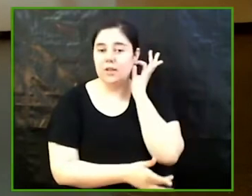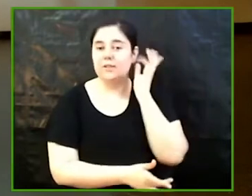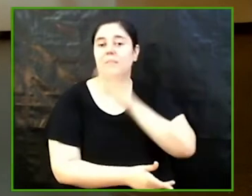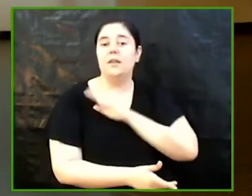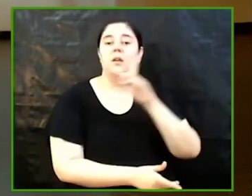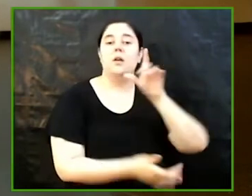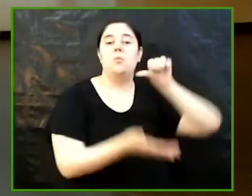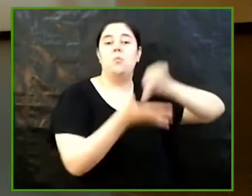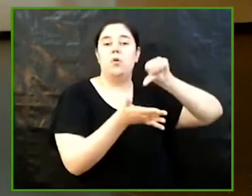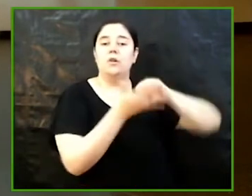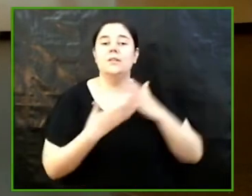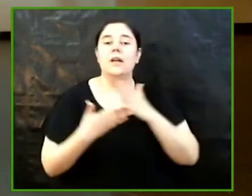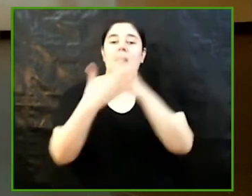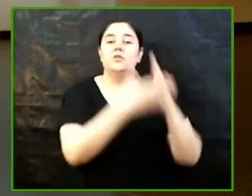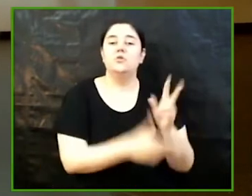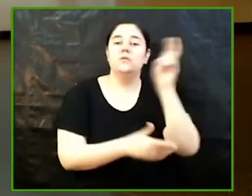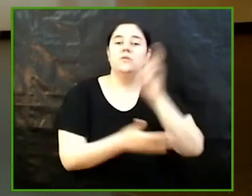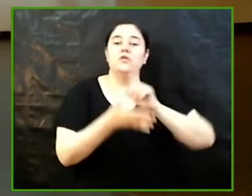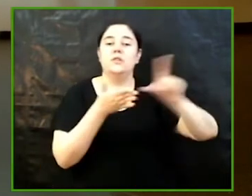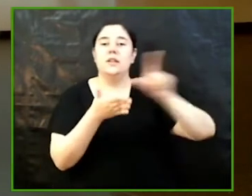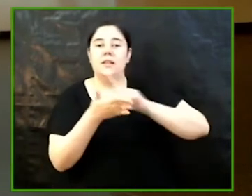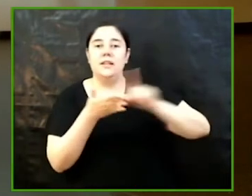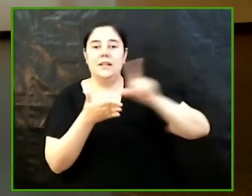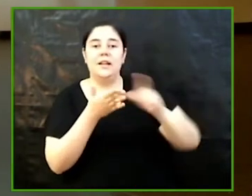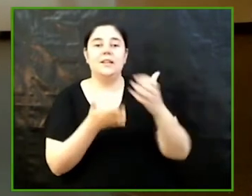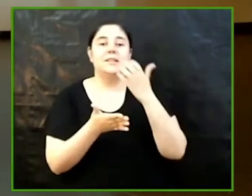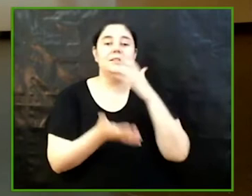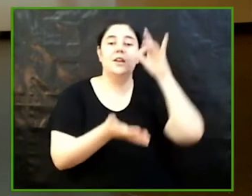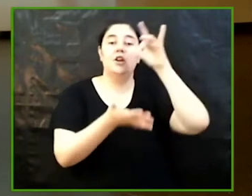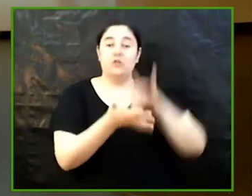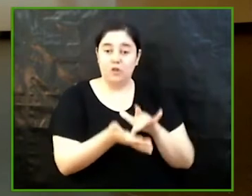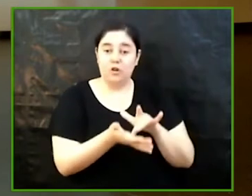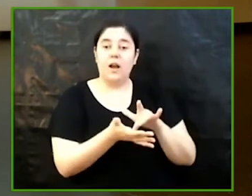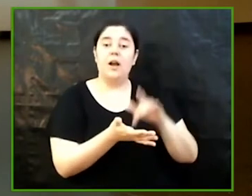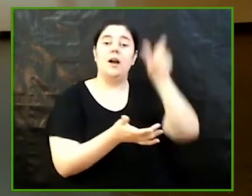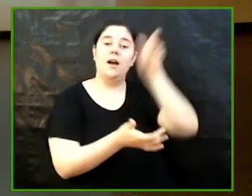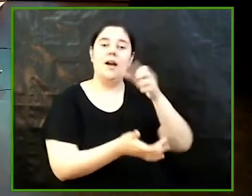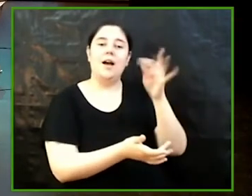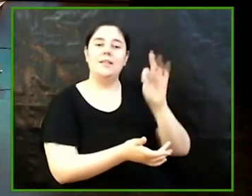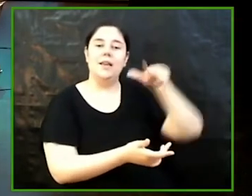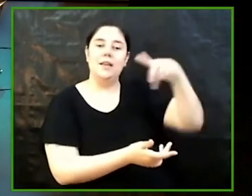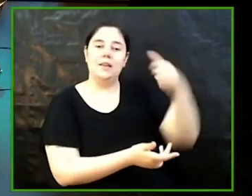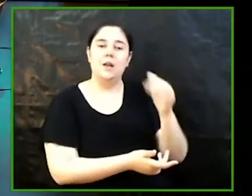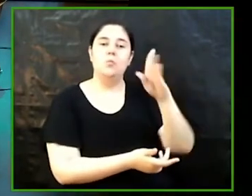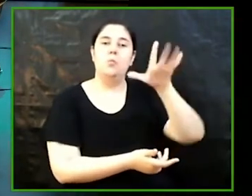sacerdotessa d'Atena Polies a Atenes tutora Marta Oller Guzman Maria